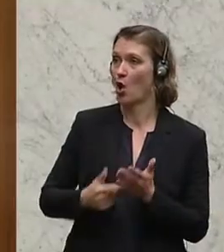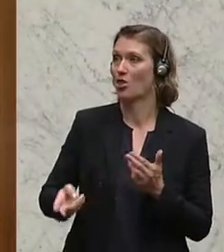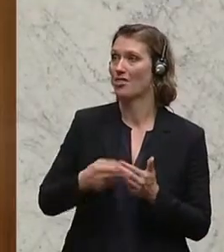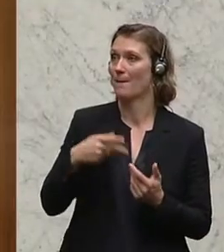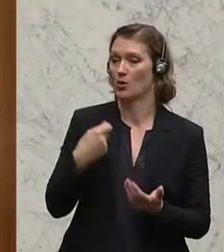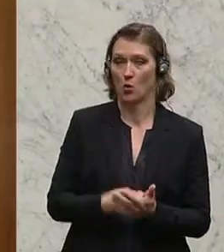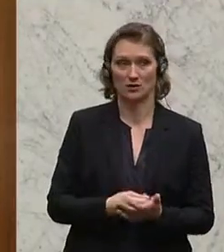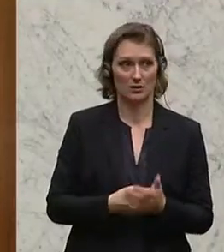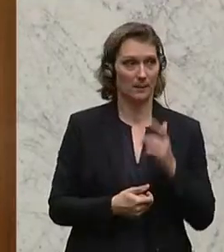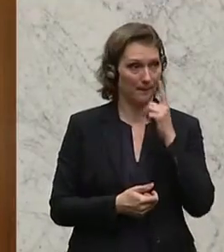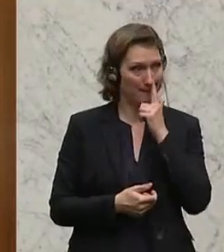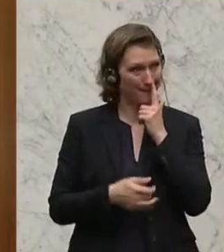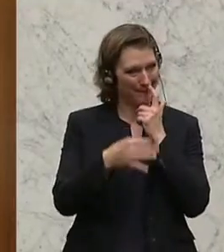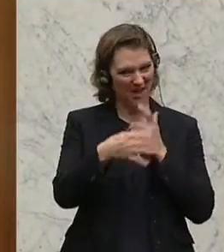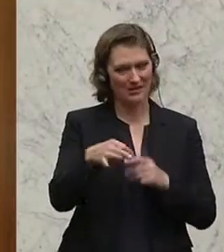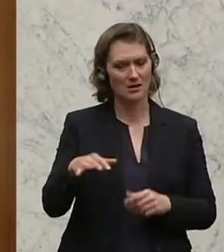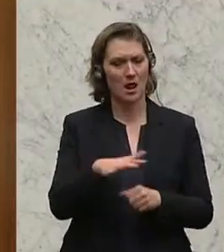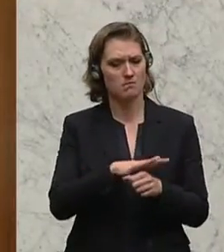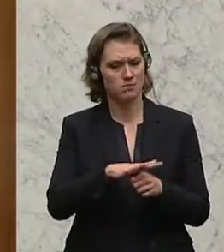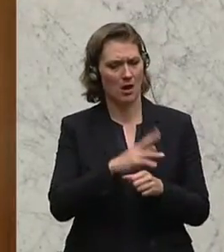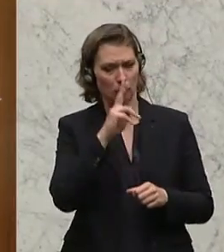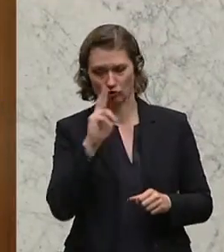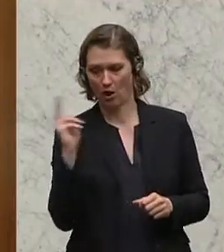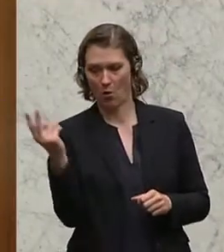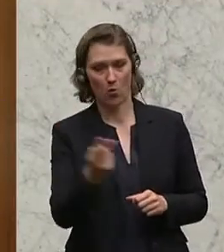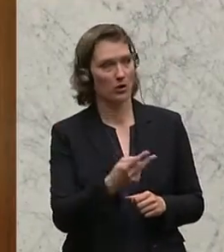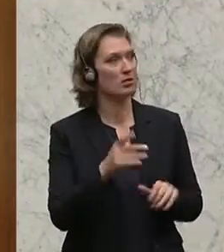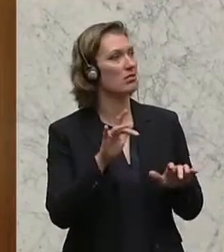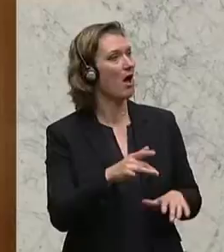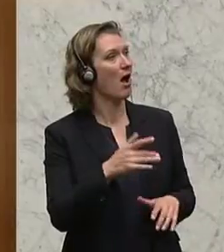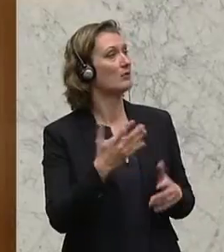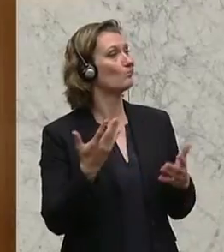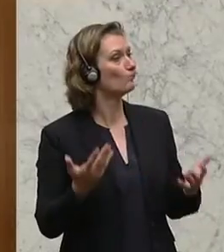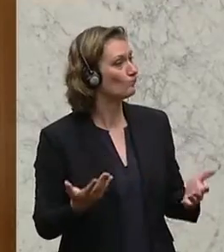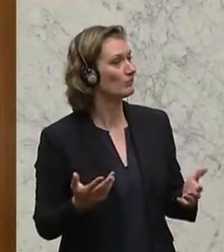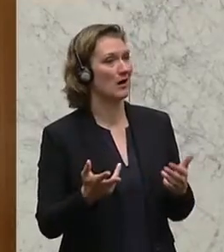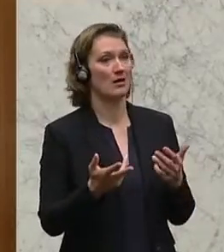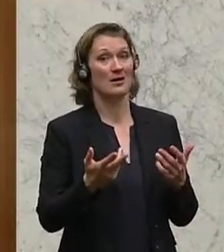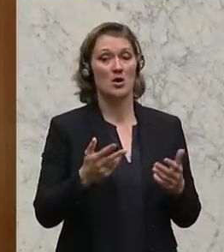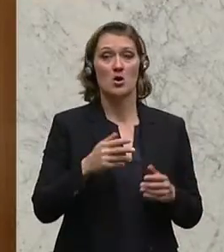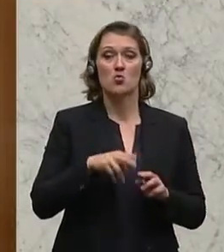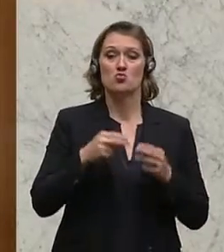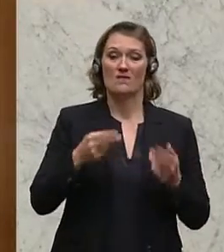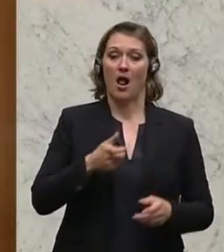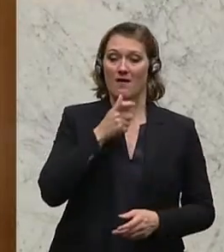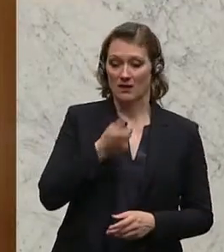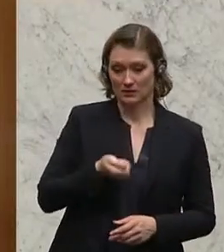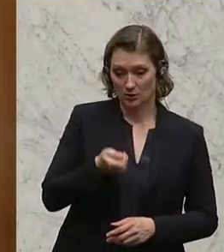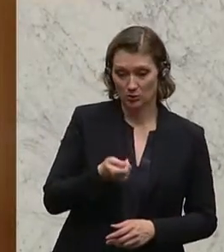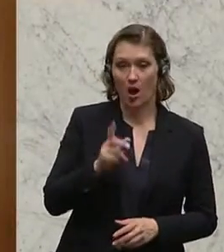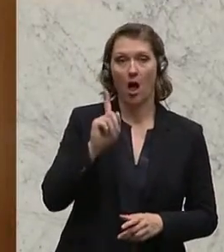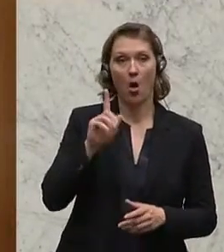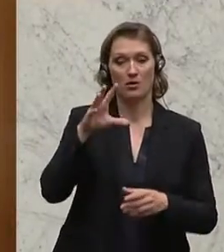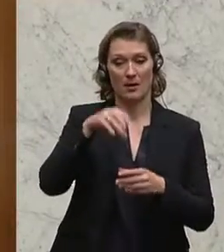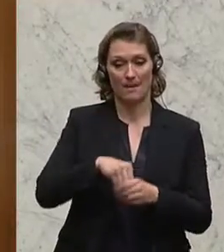Wenn man sich die einzelnen Bereiche anschaut, so ist jetzt auch noch neben der Unfallversicherung drinnen die